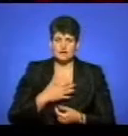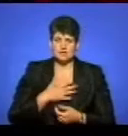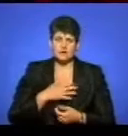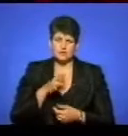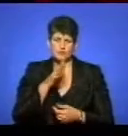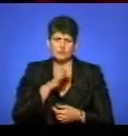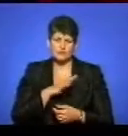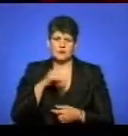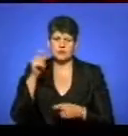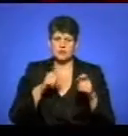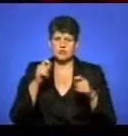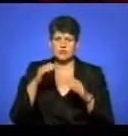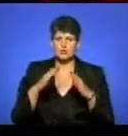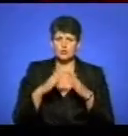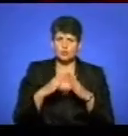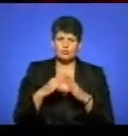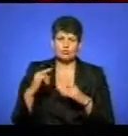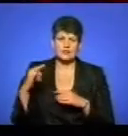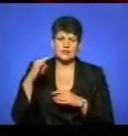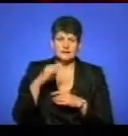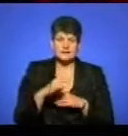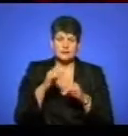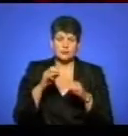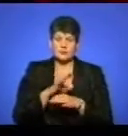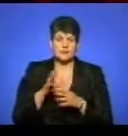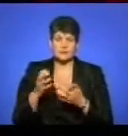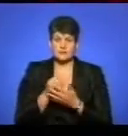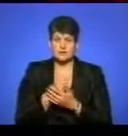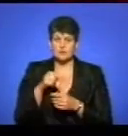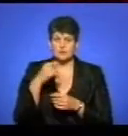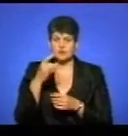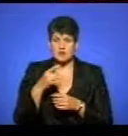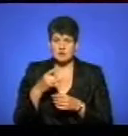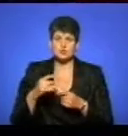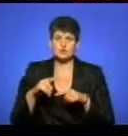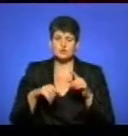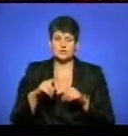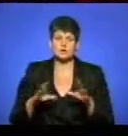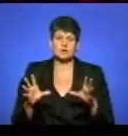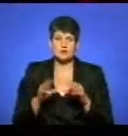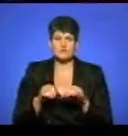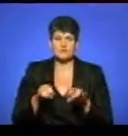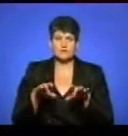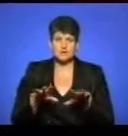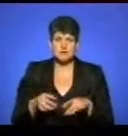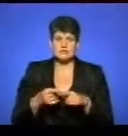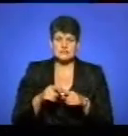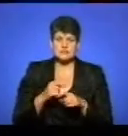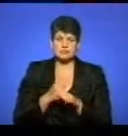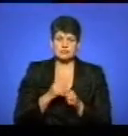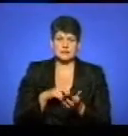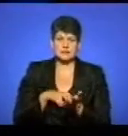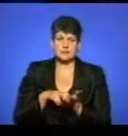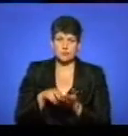приїжджаю додому, прилітаю. Ну і кожного разу мені не виходило. Цього разу з родиною ми вирішили зробити це поломництво.